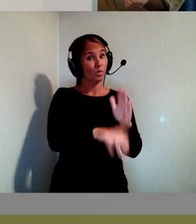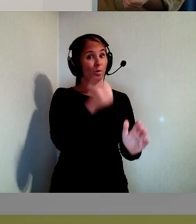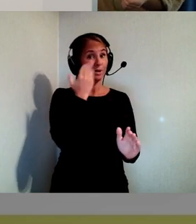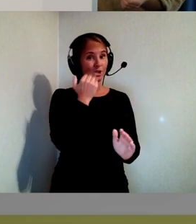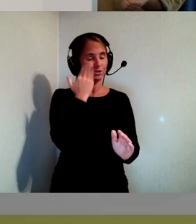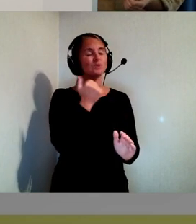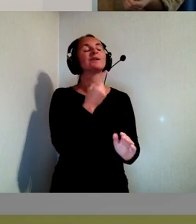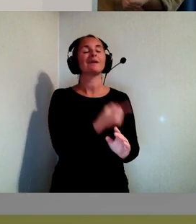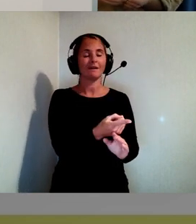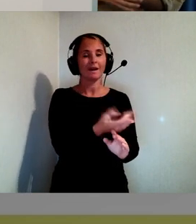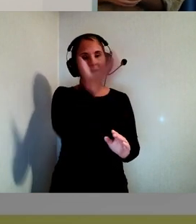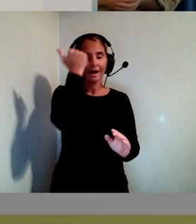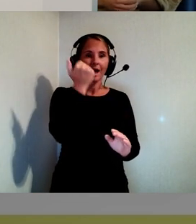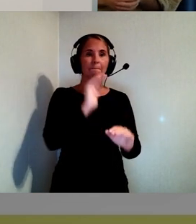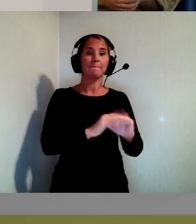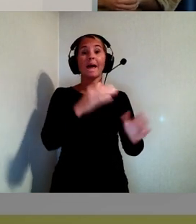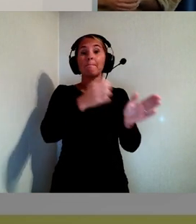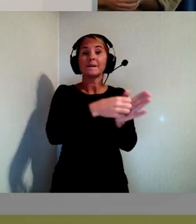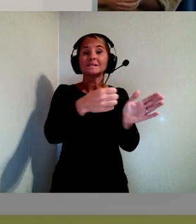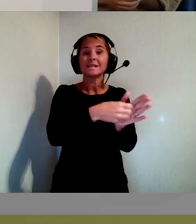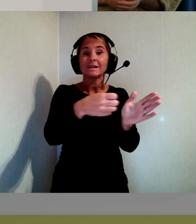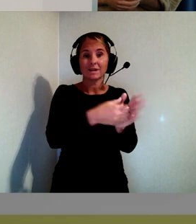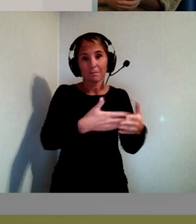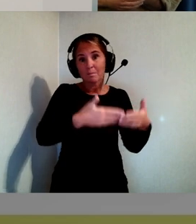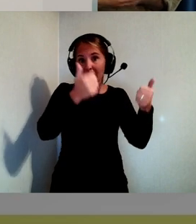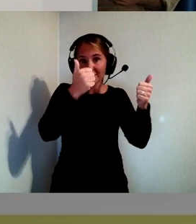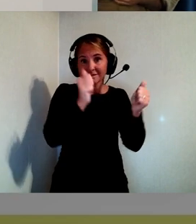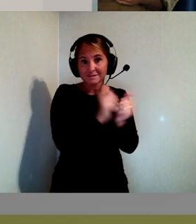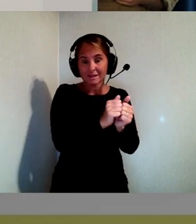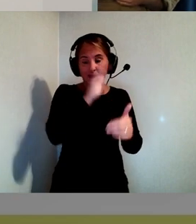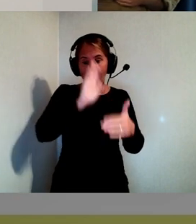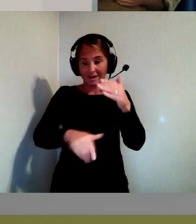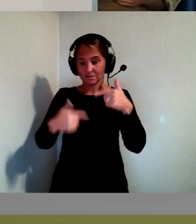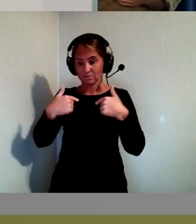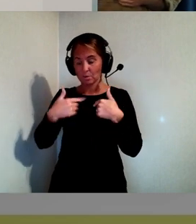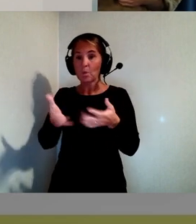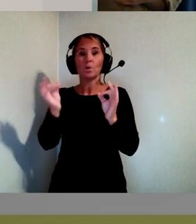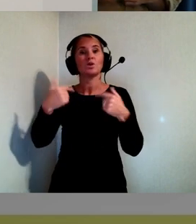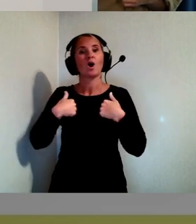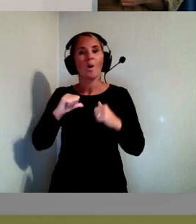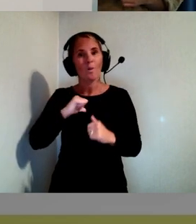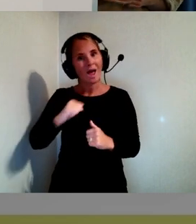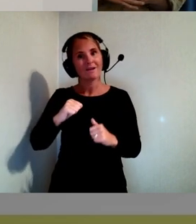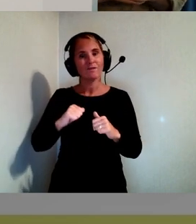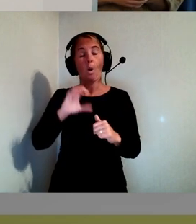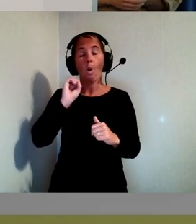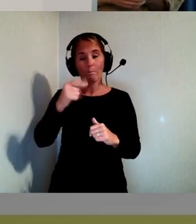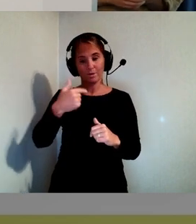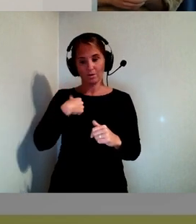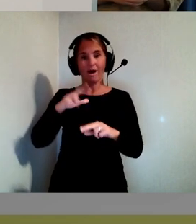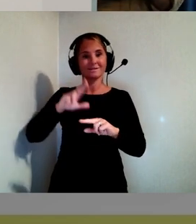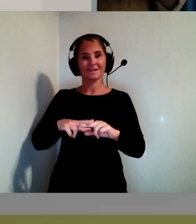mer utförlig och beskrivande än vad jag själv skulle kunna vara. Om jag satt och alltextade